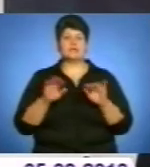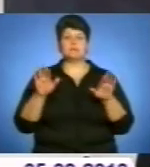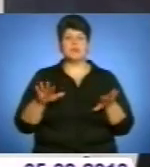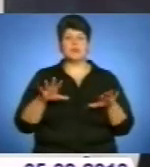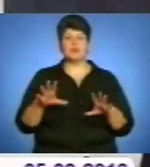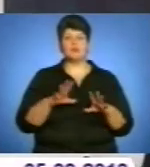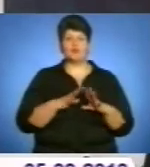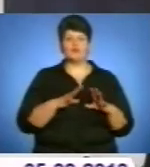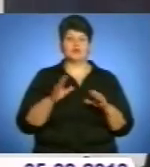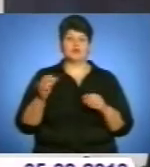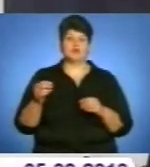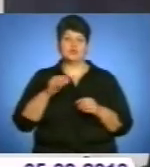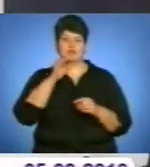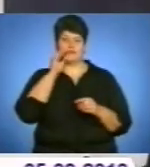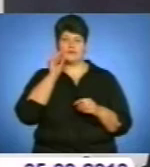перебував Шевченко.